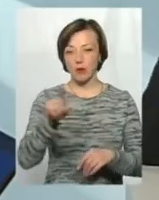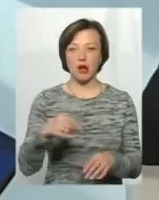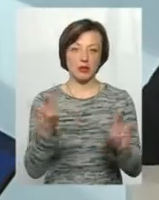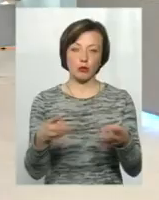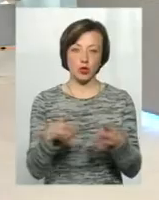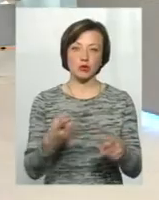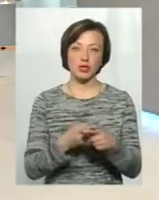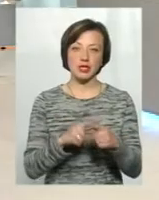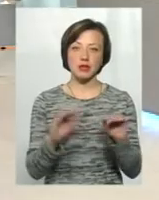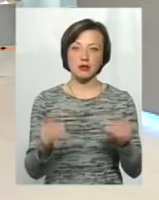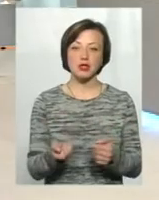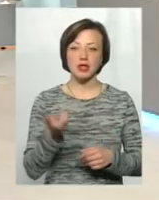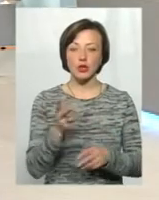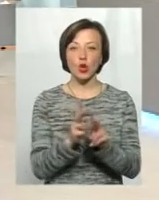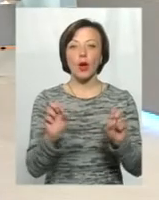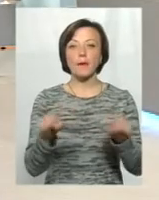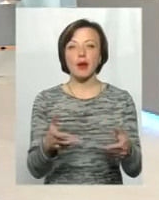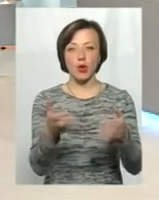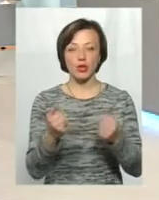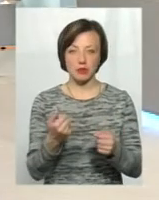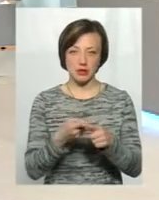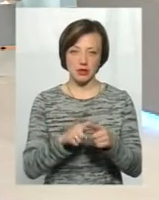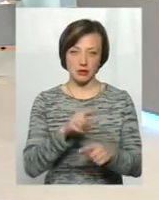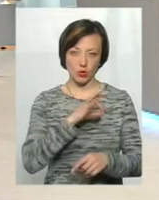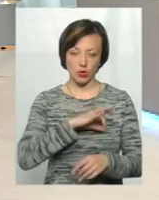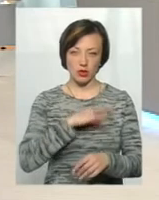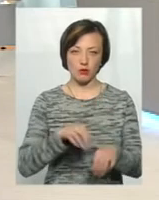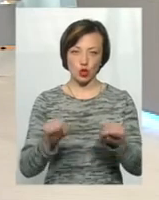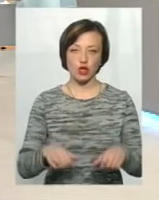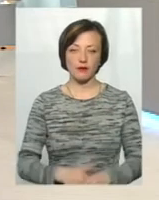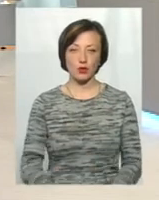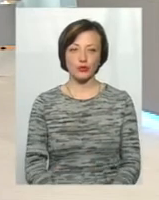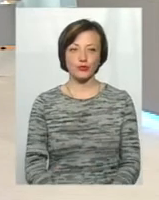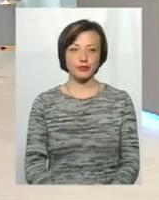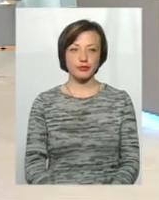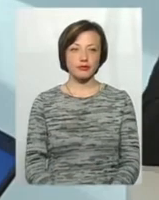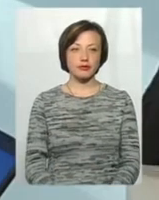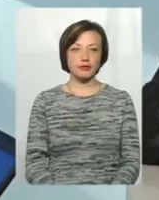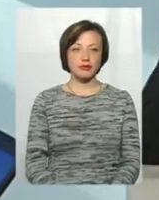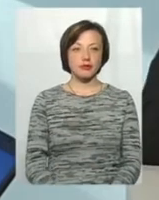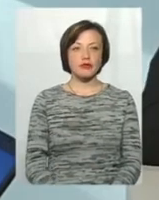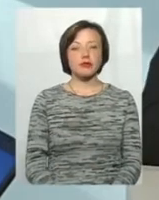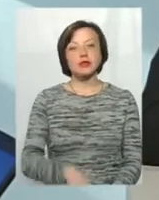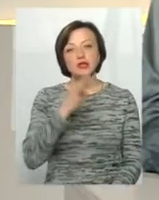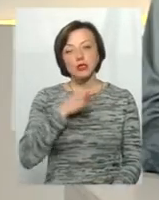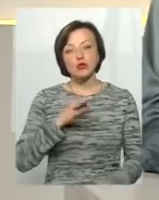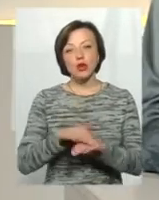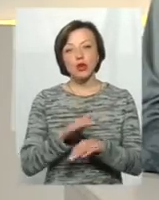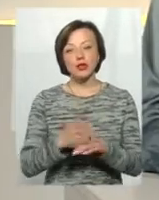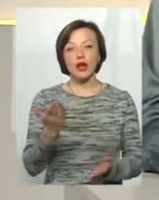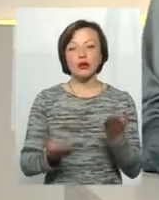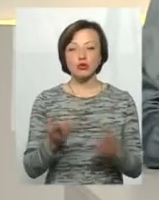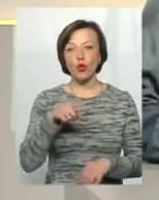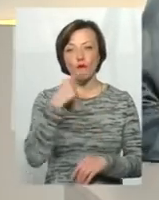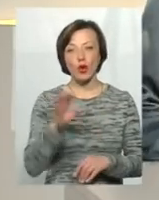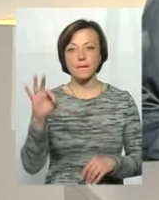потрібно. Це зменшить кількість тих, хто міг би отримати, скористатися такою можливостю. Скажіть, будь ласка, а якщо ми говоримо про